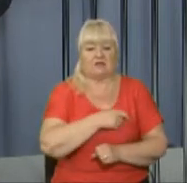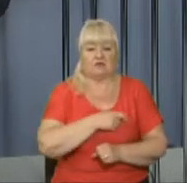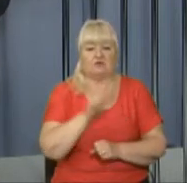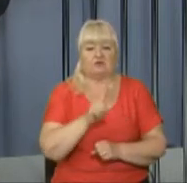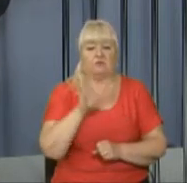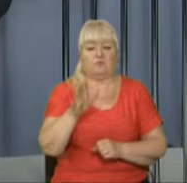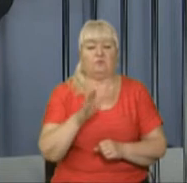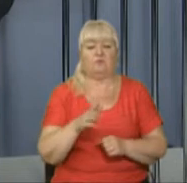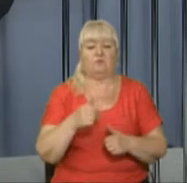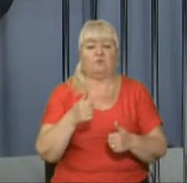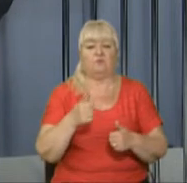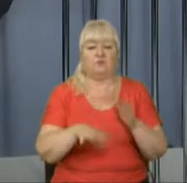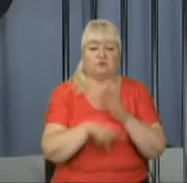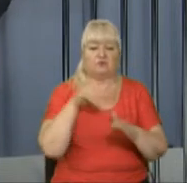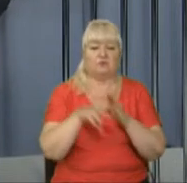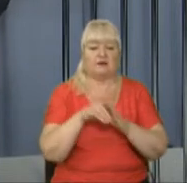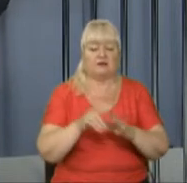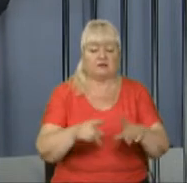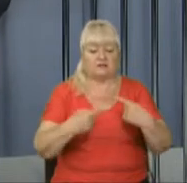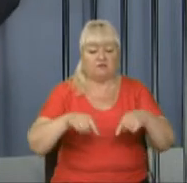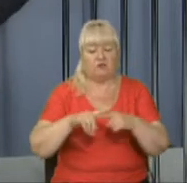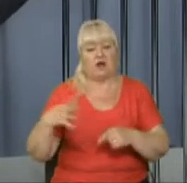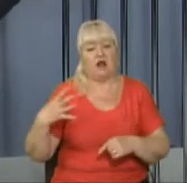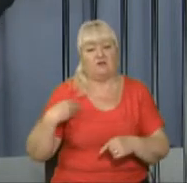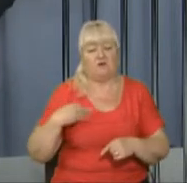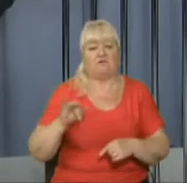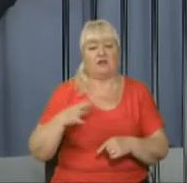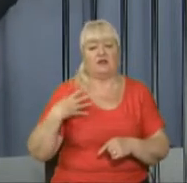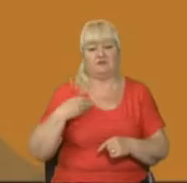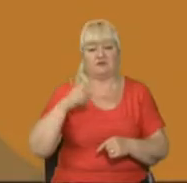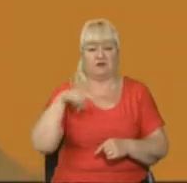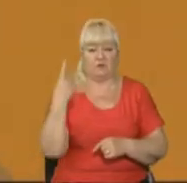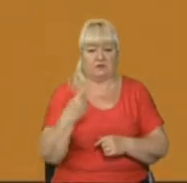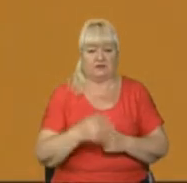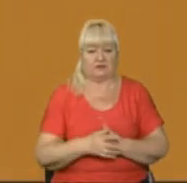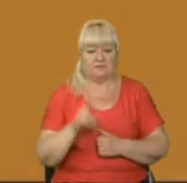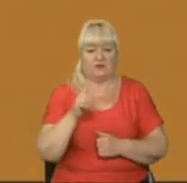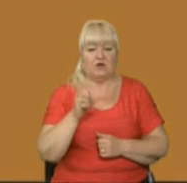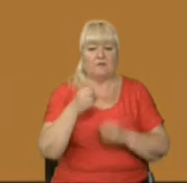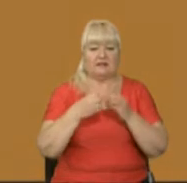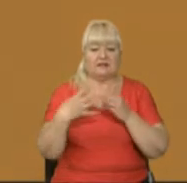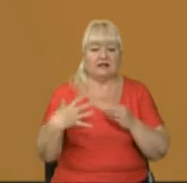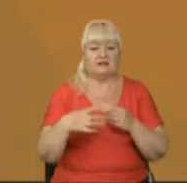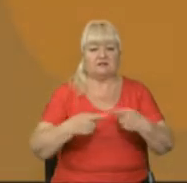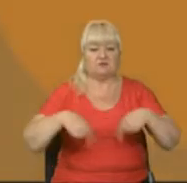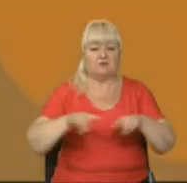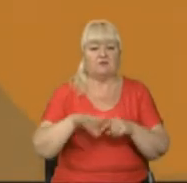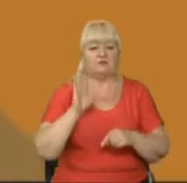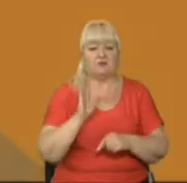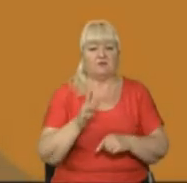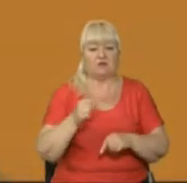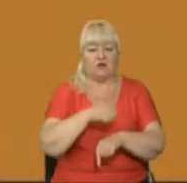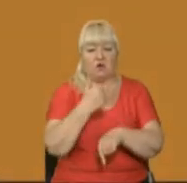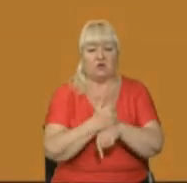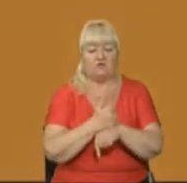балотуватись в одномандатних округах у Львові та у Львівській області. У 115-му виборчому окрузі балотується голова